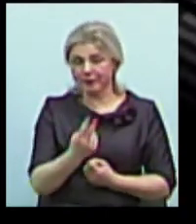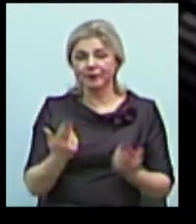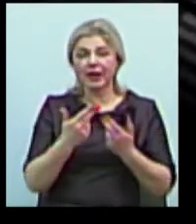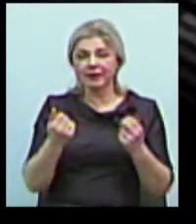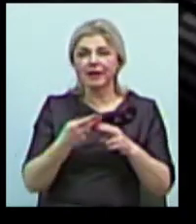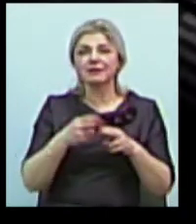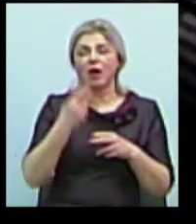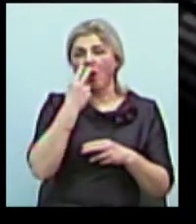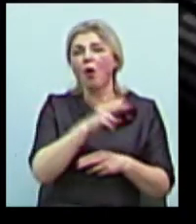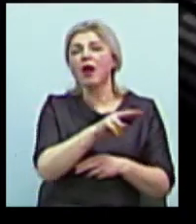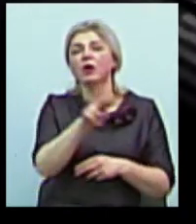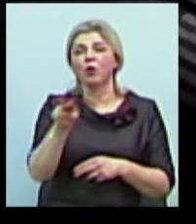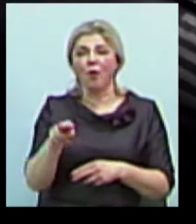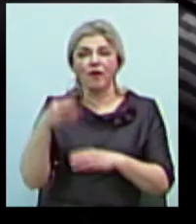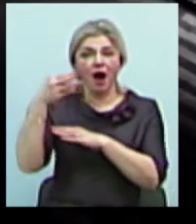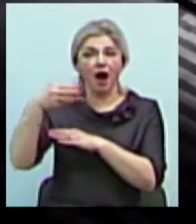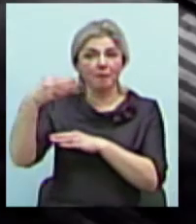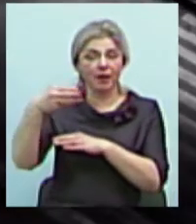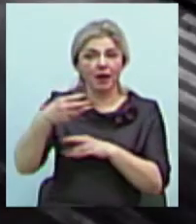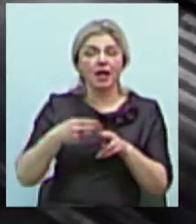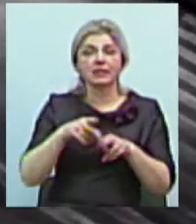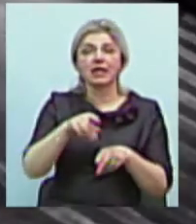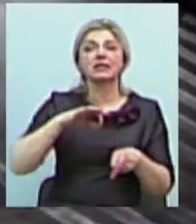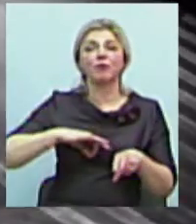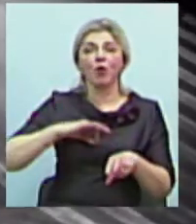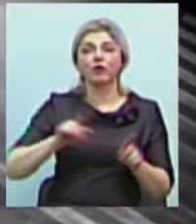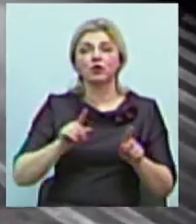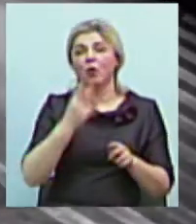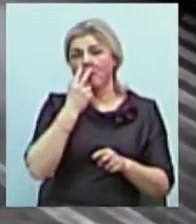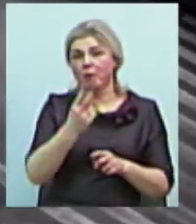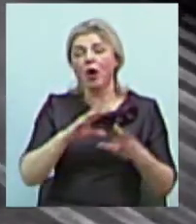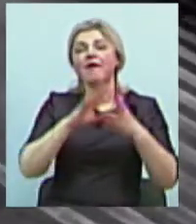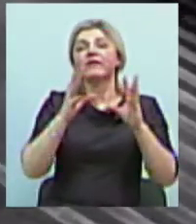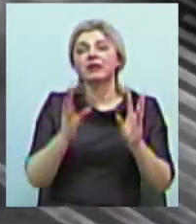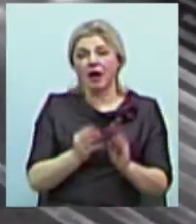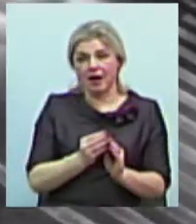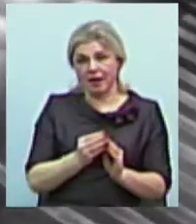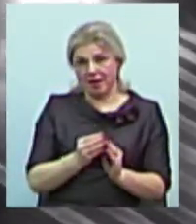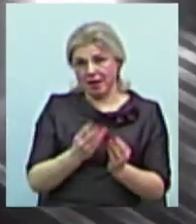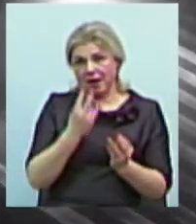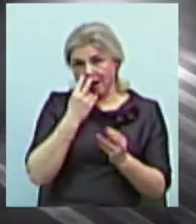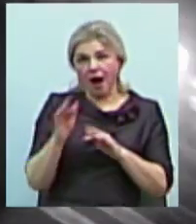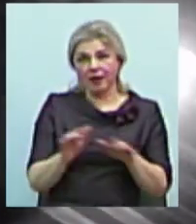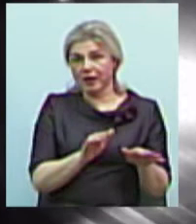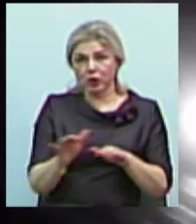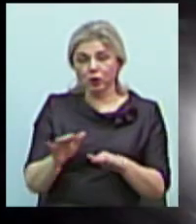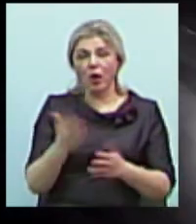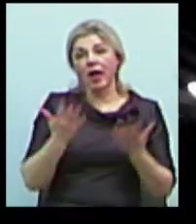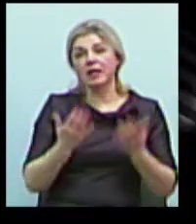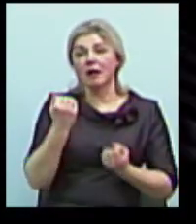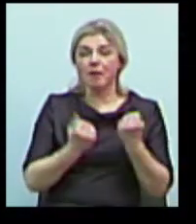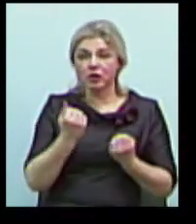оглядові камери. Їх використовують саме для того, щоб побачити взагалі картинку. Якщо якась машина, то